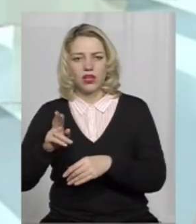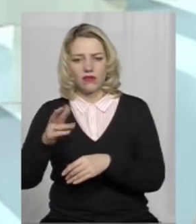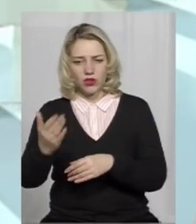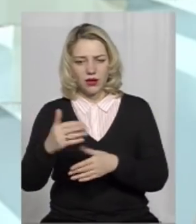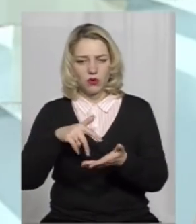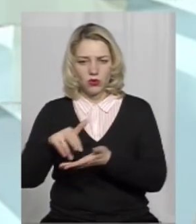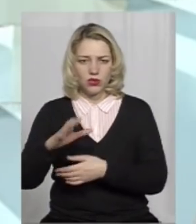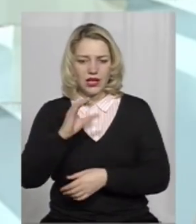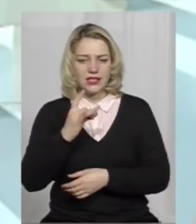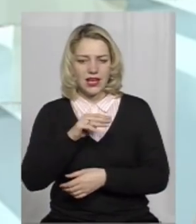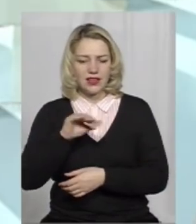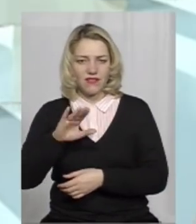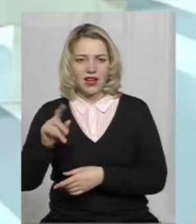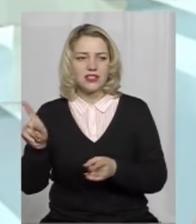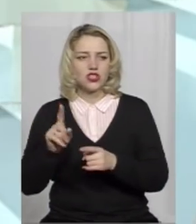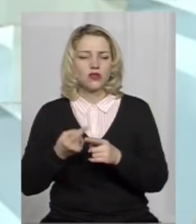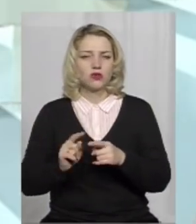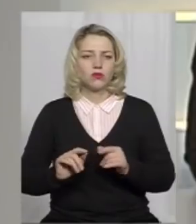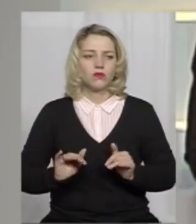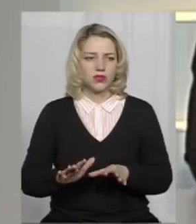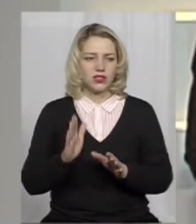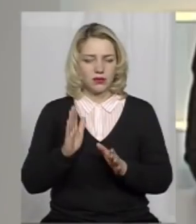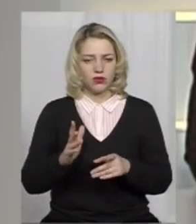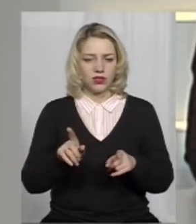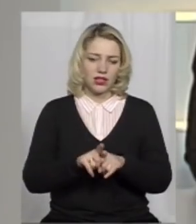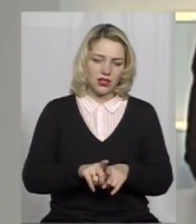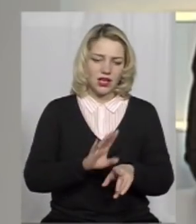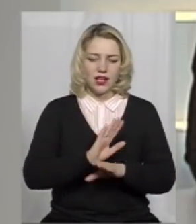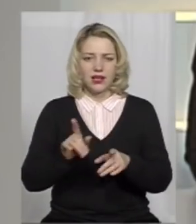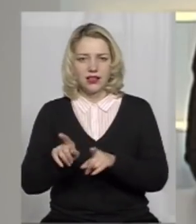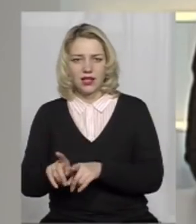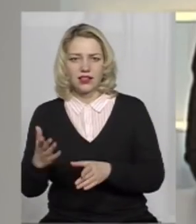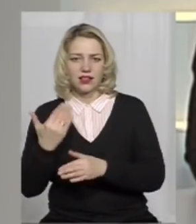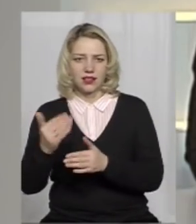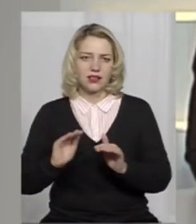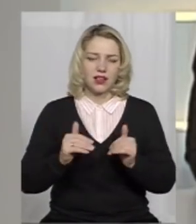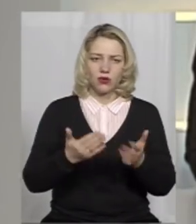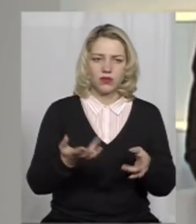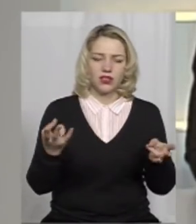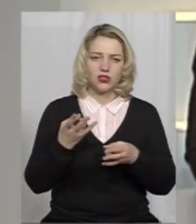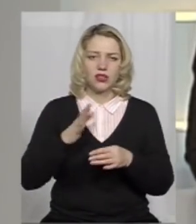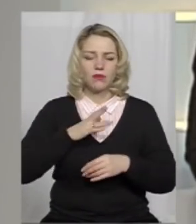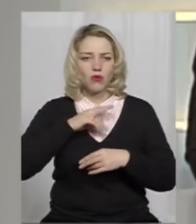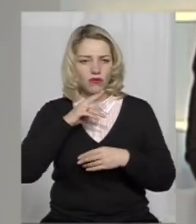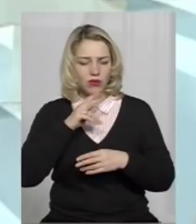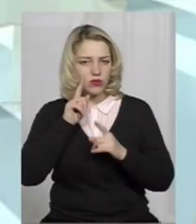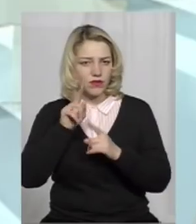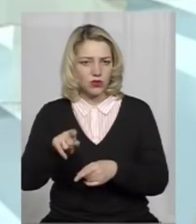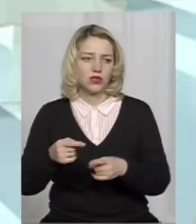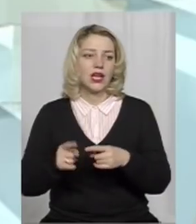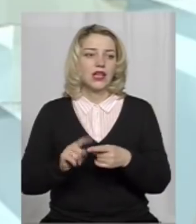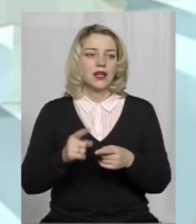вони пройдуть сертифікацію. Що у цьому процесі було так, не так? Які їхні рекомендації? На що варто звернути увагу?